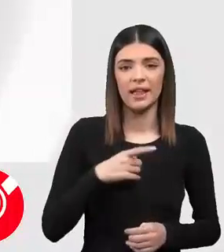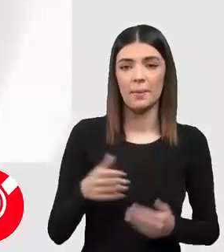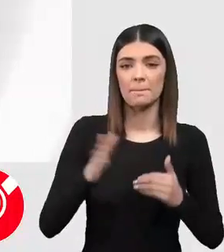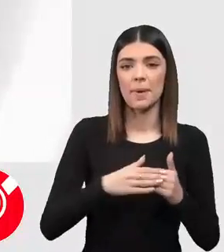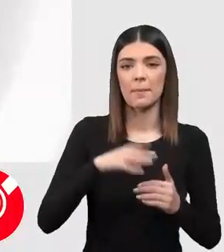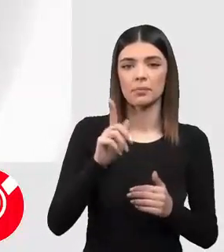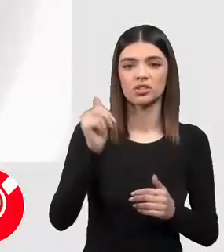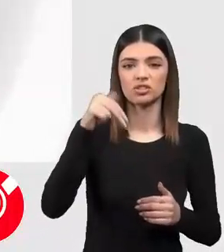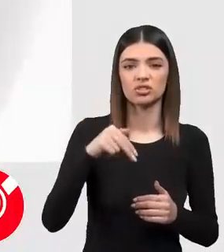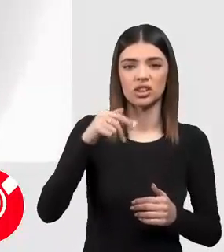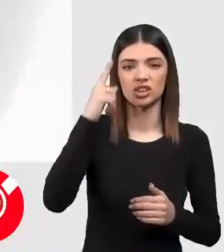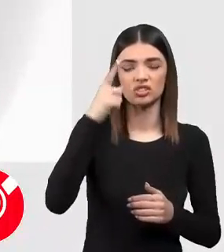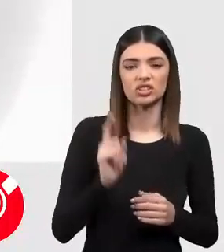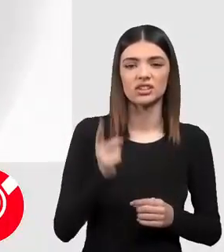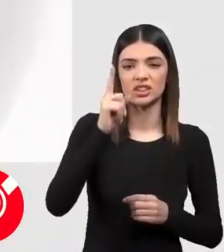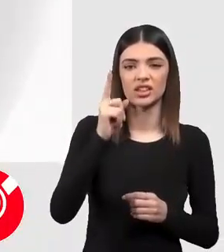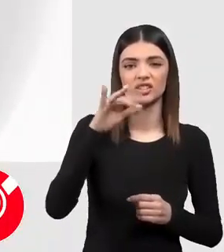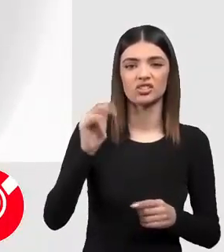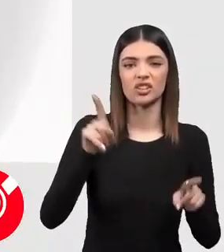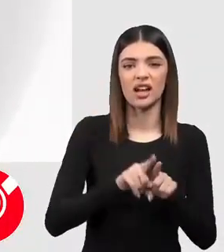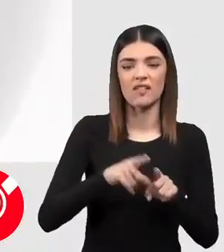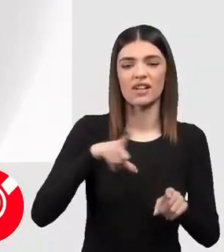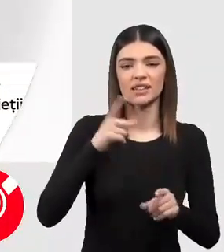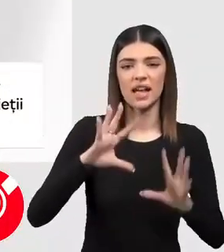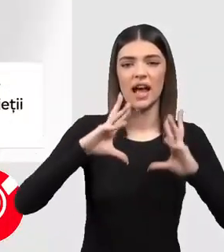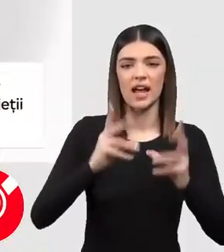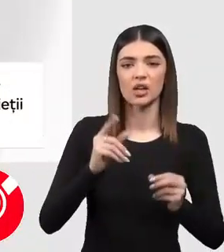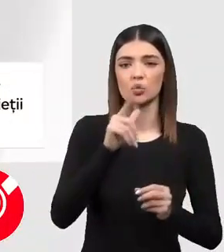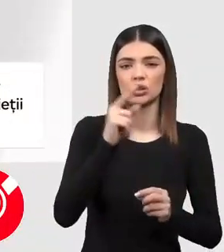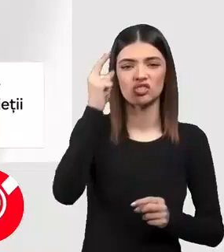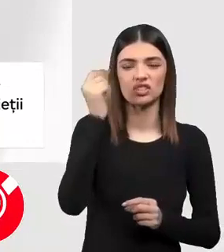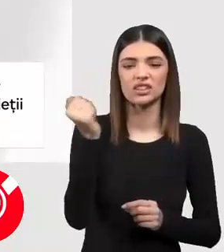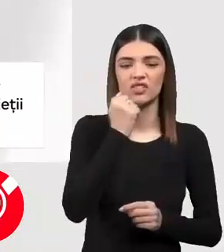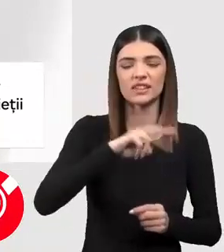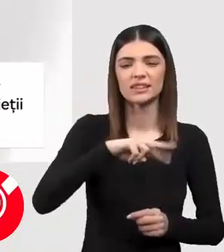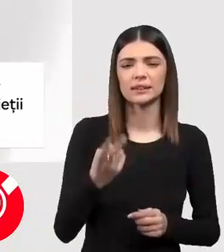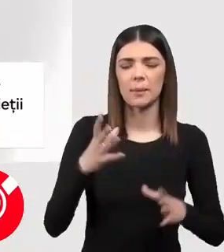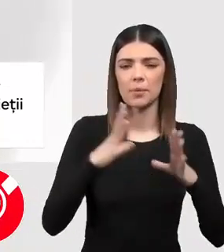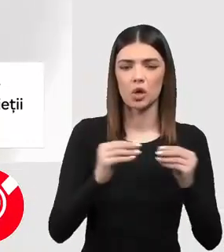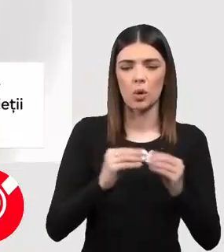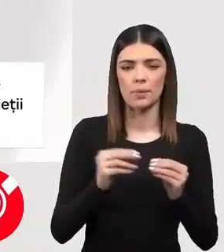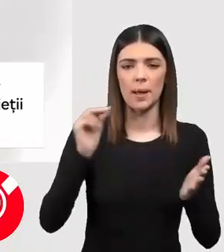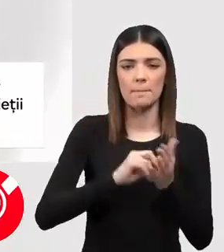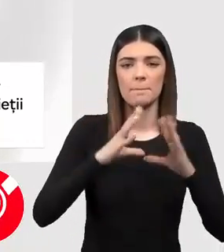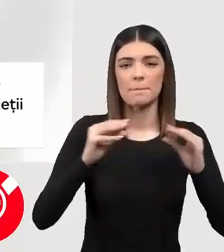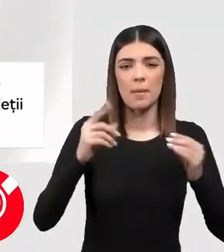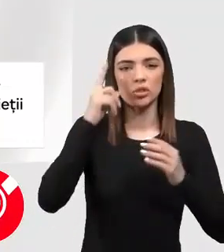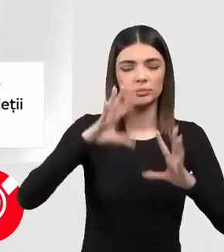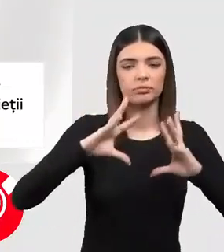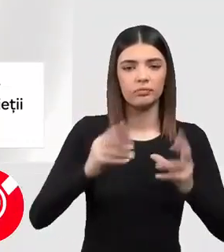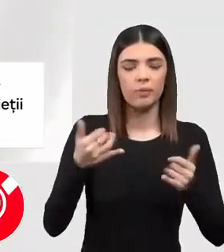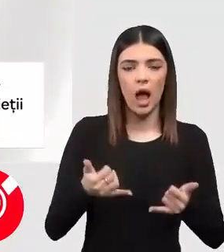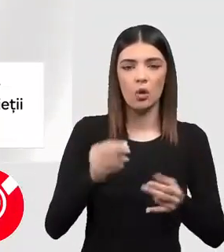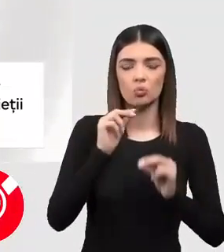Suntem tot mai aproape în Schengen, deci evoluăm. La fel se întâmplă și în agricultură, unde inteligența artificială aduce schimbări în România.